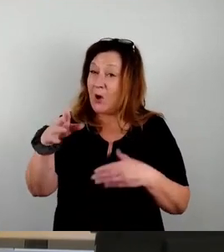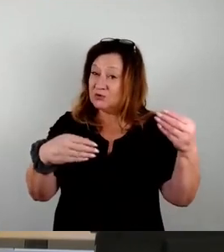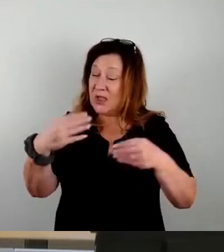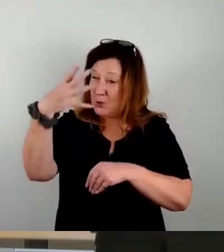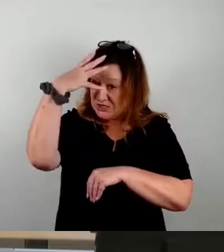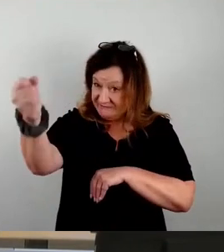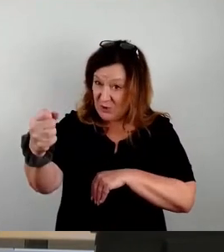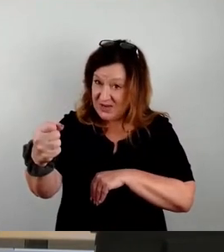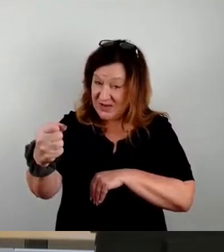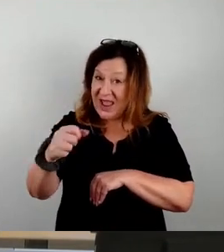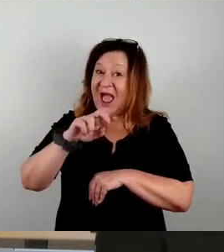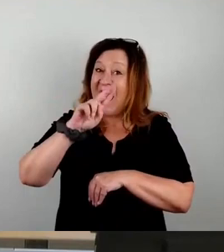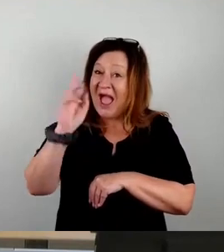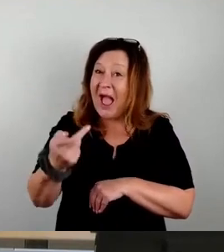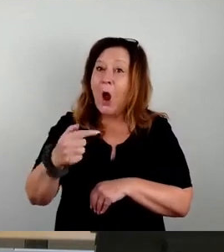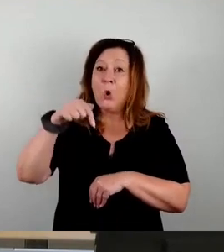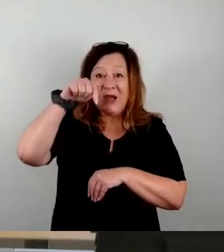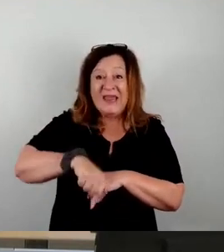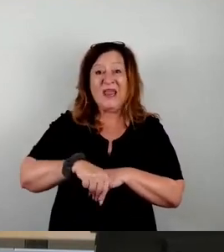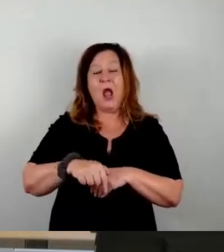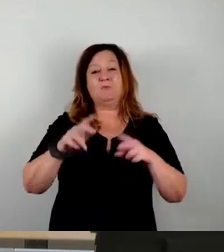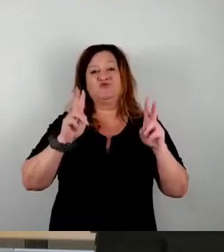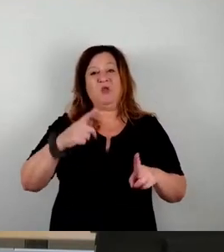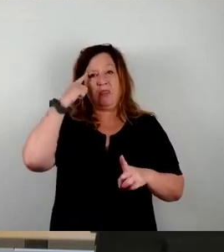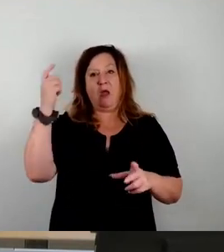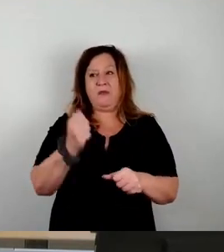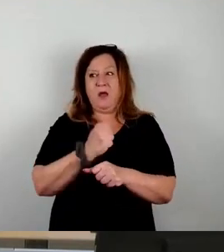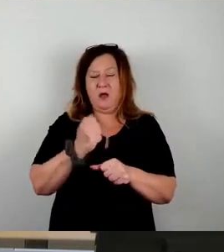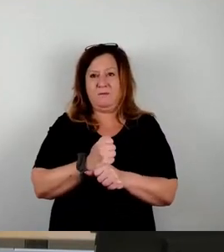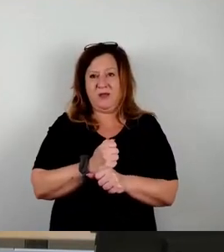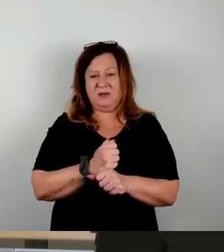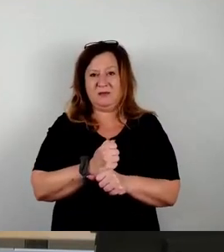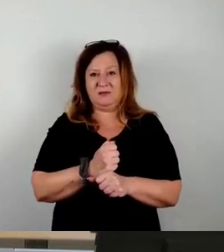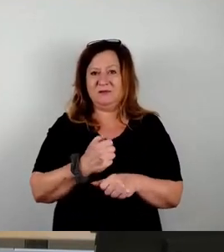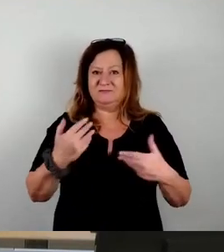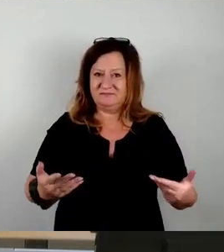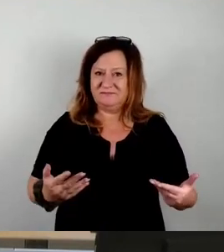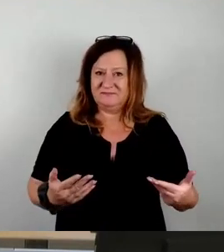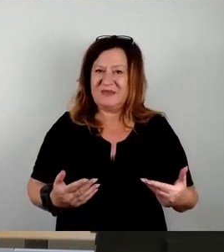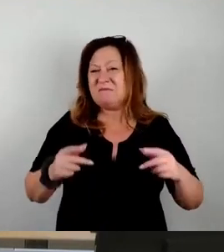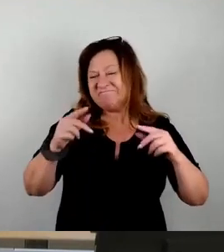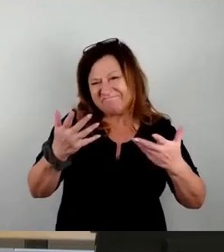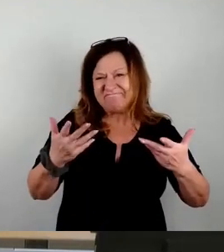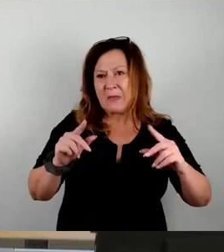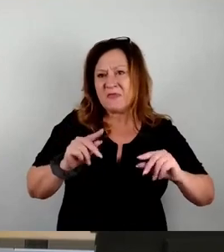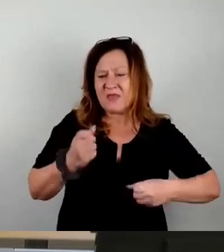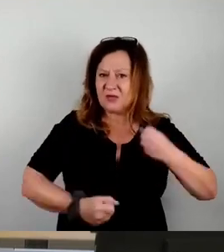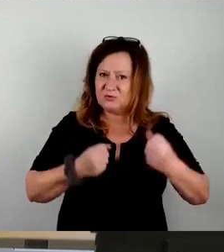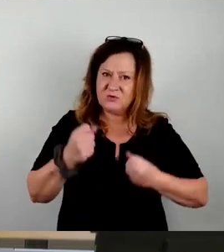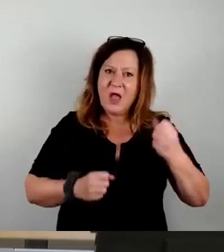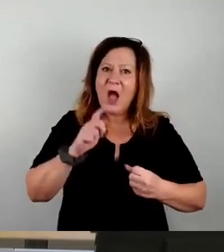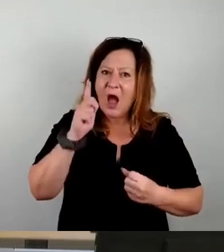auch in diesem Stadtrat. So, das ist natürlich jetzt ein bisschen schwierig, aber bevor jetzt hier irgendwie